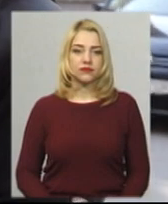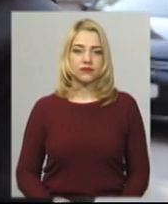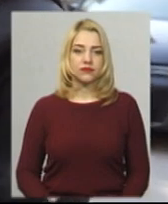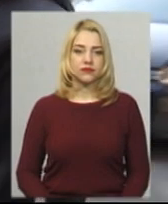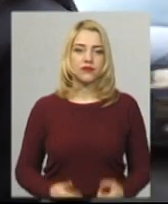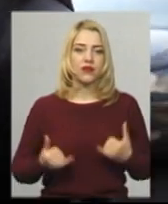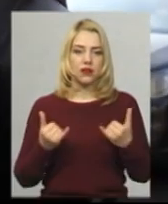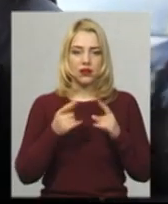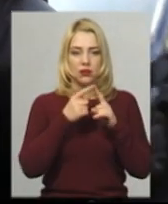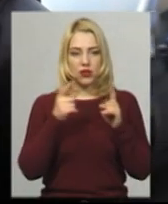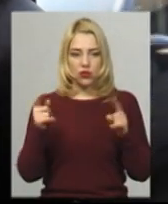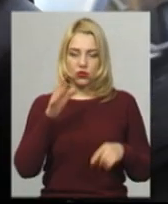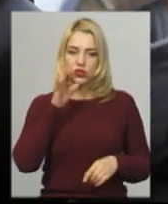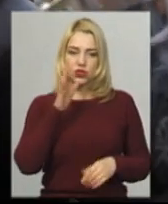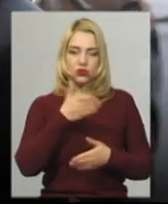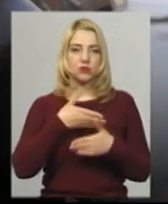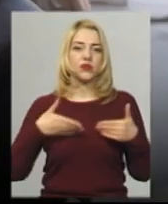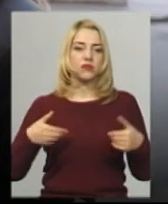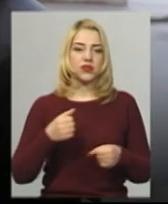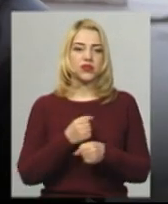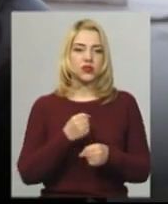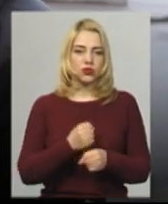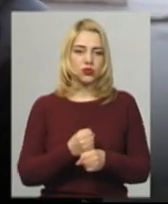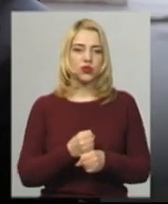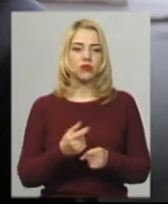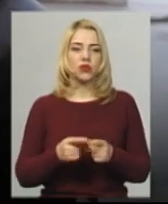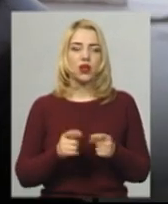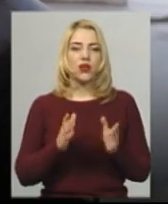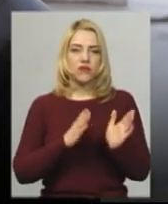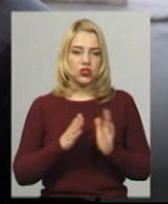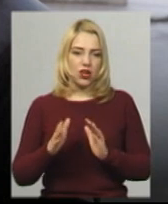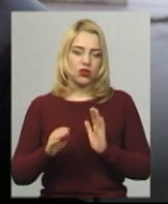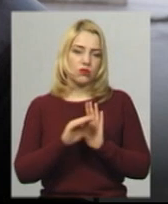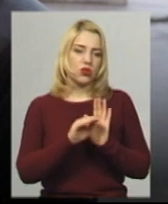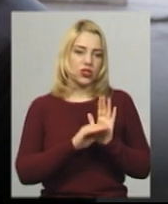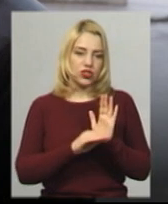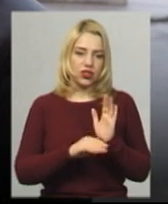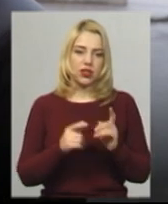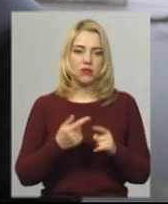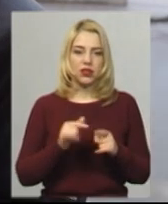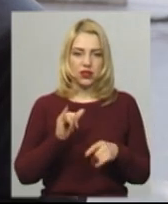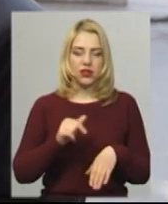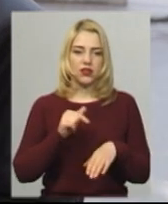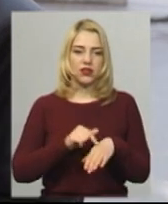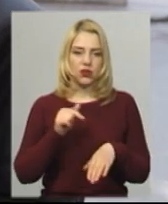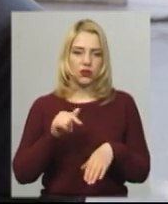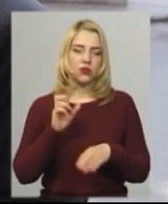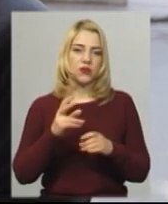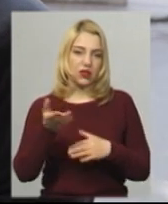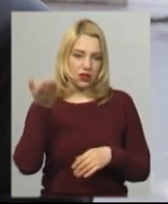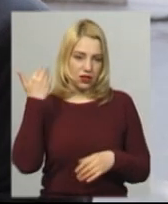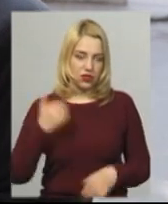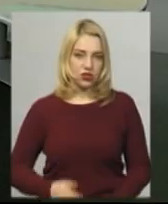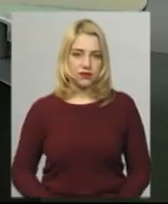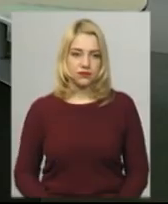На даний період часу ми працюємо в штатному режимі, реагуємо на факты вчинення домашнього насильства, як і робилися раніше.